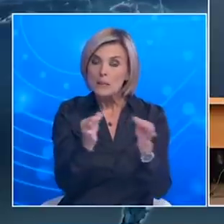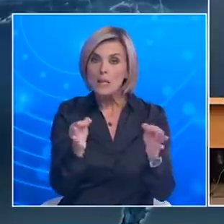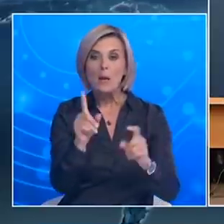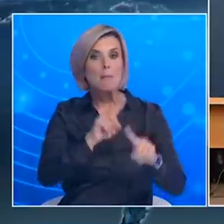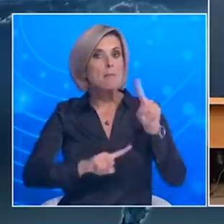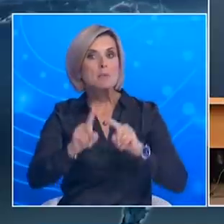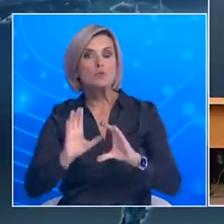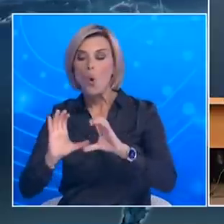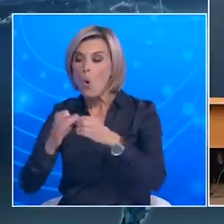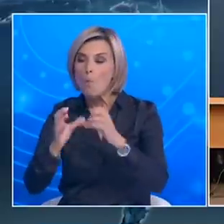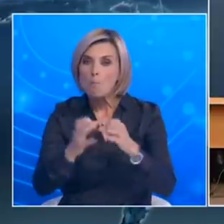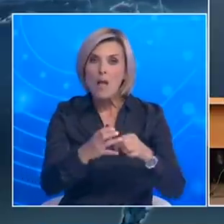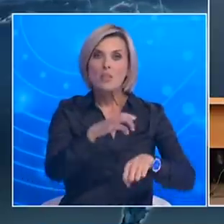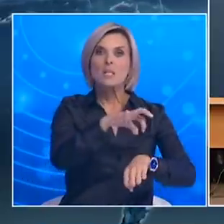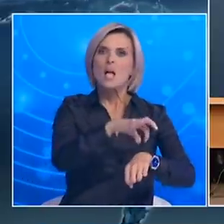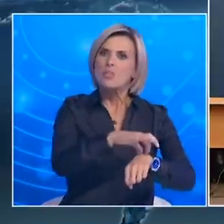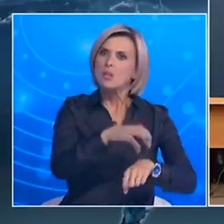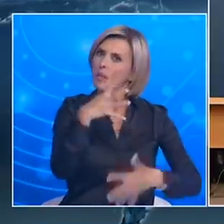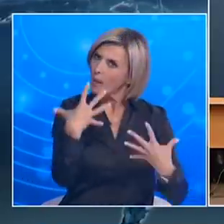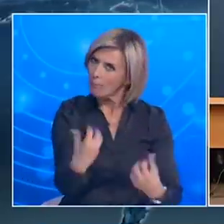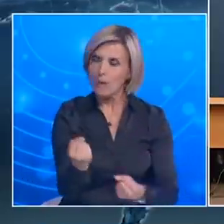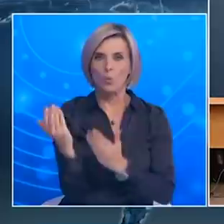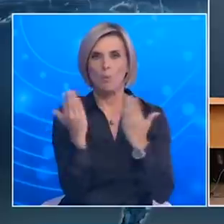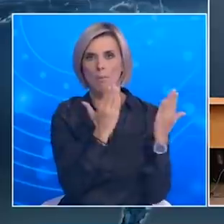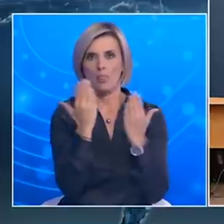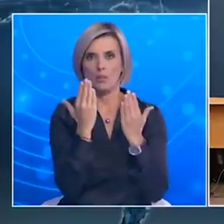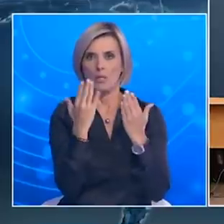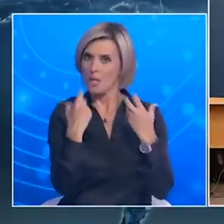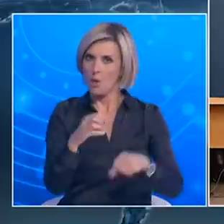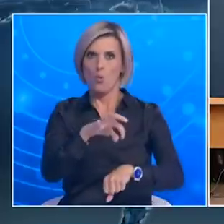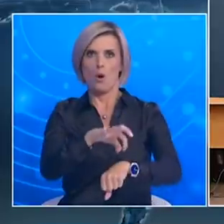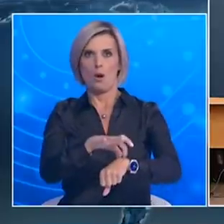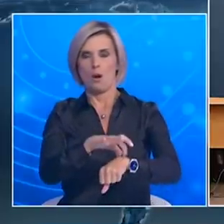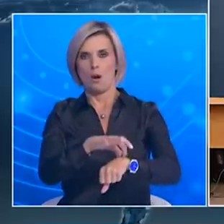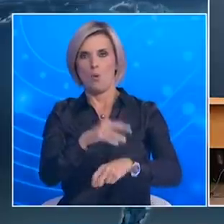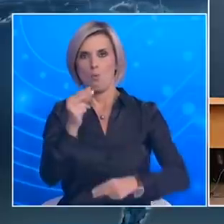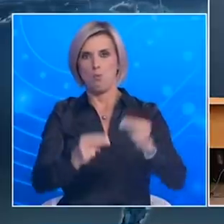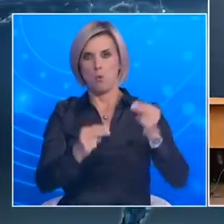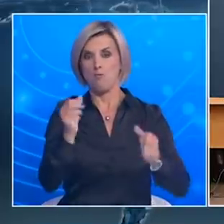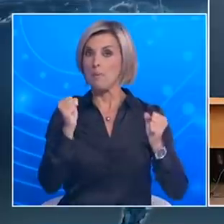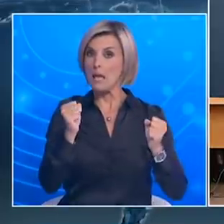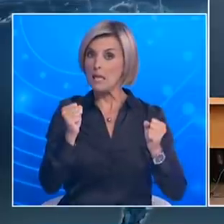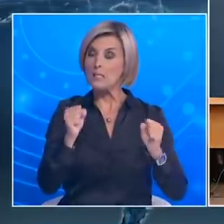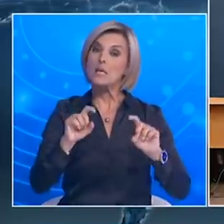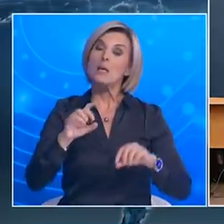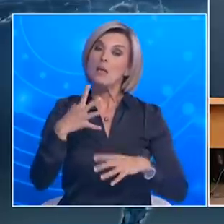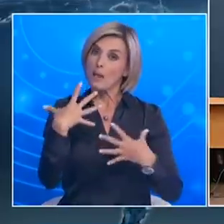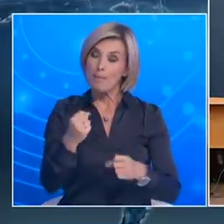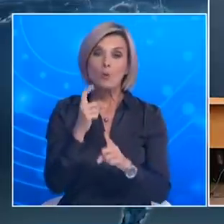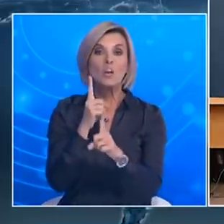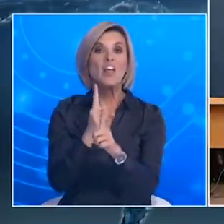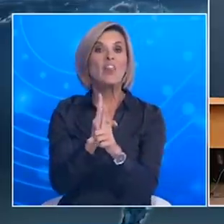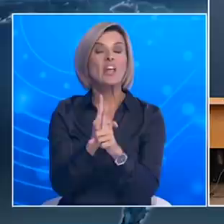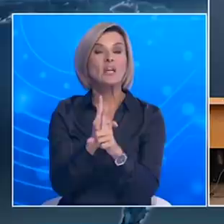Οι κατηγορίες ασθενών, ενδεχομένως μαθητών ή οτιδήποτε που σας προβληματίζουν περισσότερο Και αν θα υπάρξουν ειδικές κατευθυντήριες οδηγίες για τη